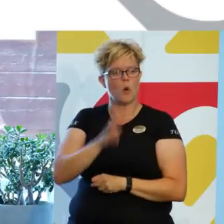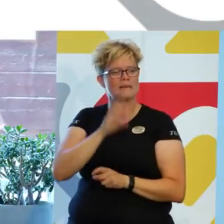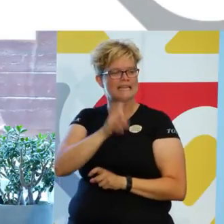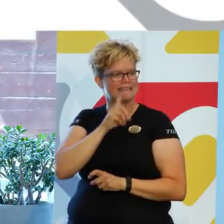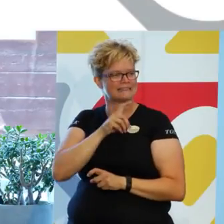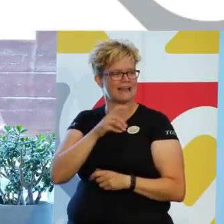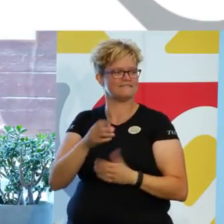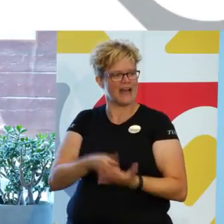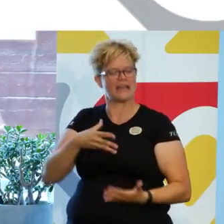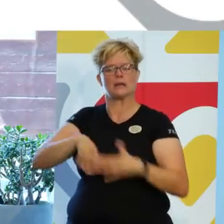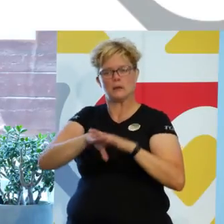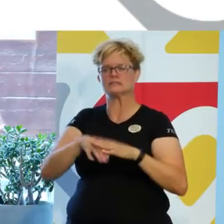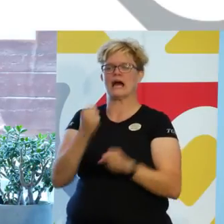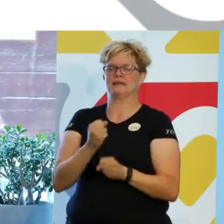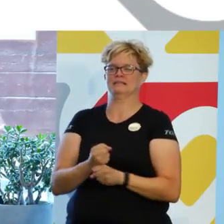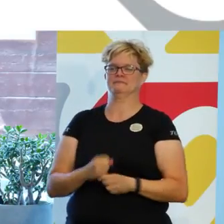värdegrundsarbete.